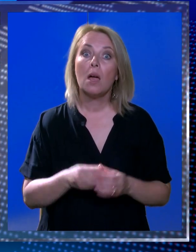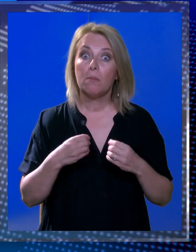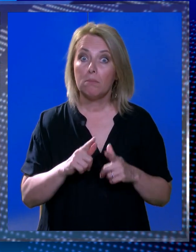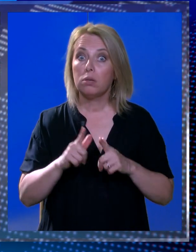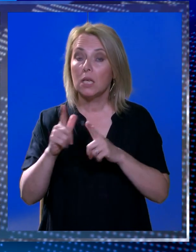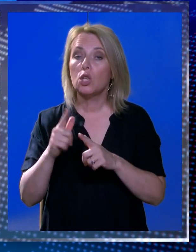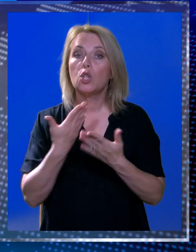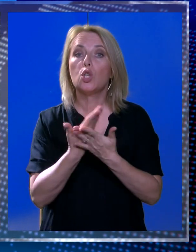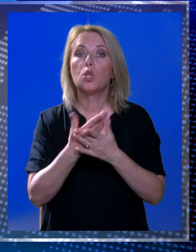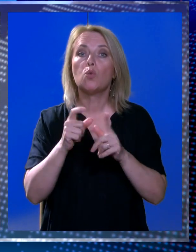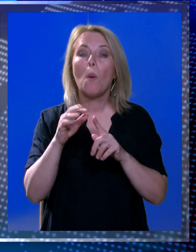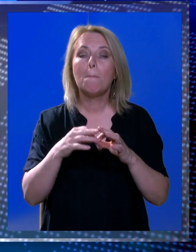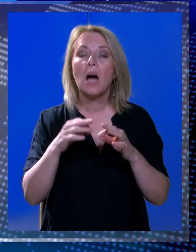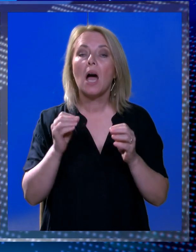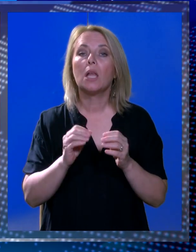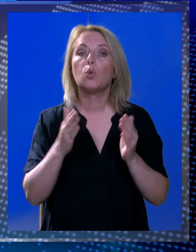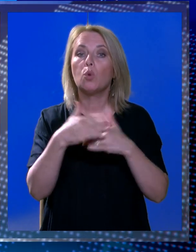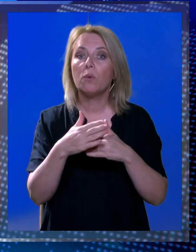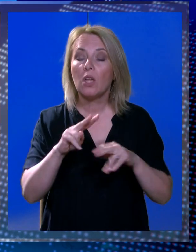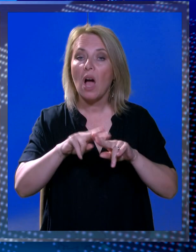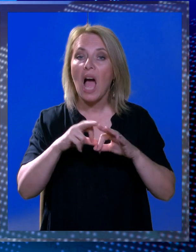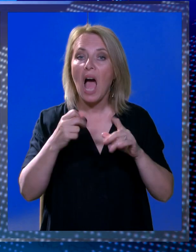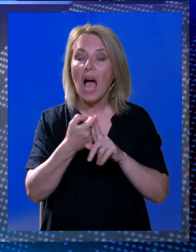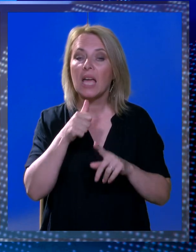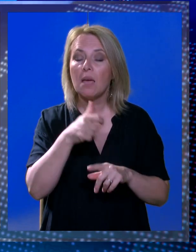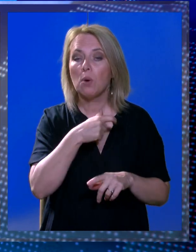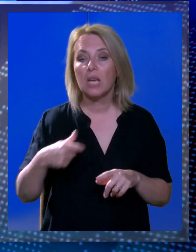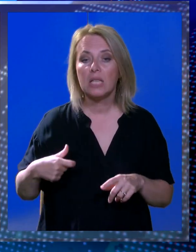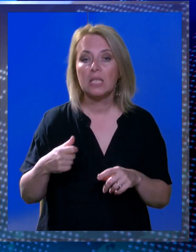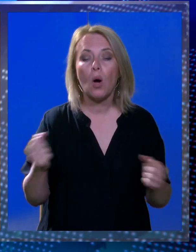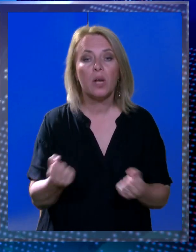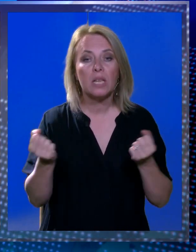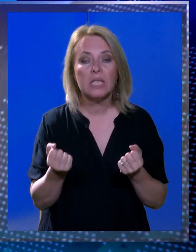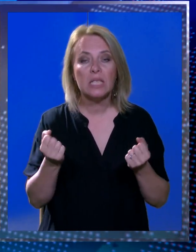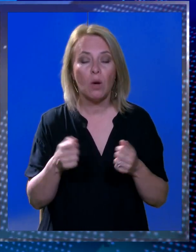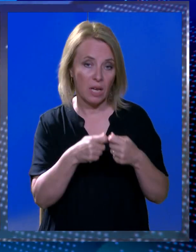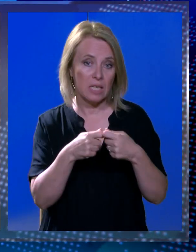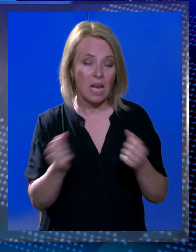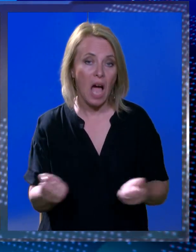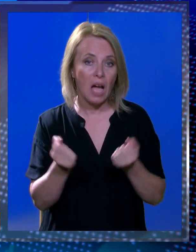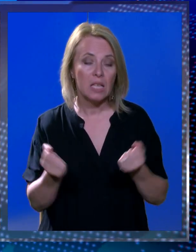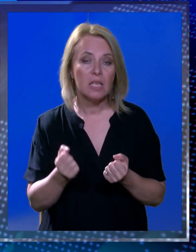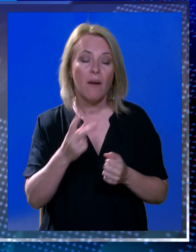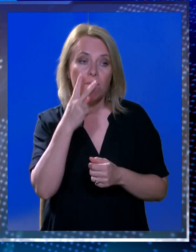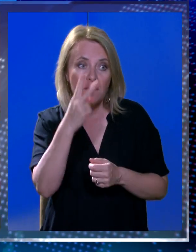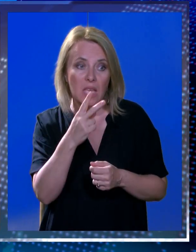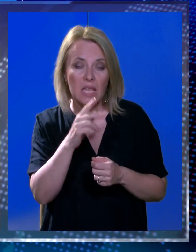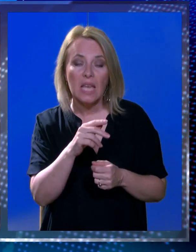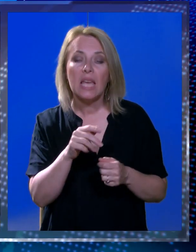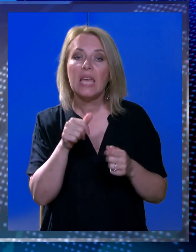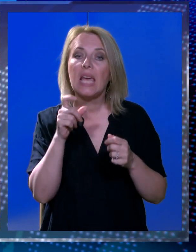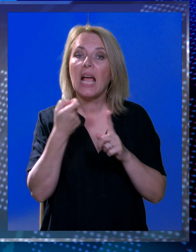Bili smo u Župi Dubrovačkoj, gdje su HK i policija organizirali akciju Vidij i klikni, kako bi najmlađe informirali o svim